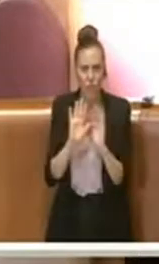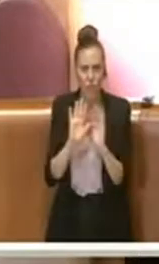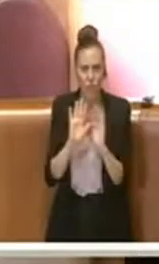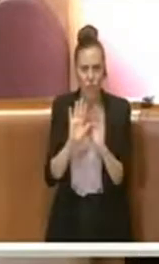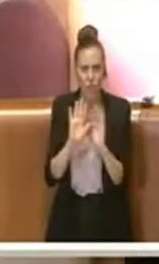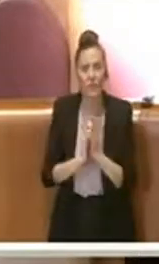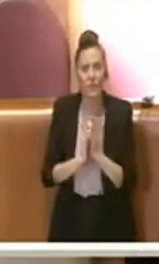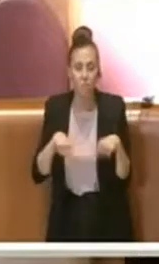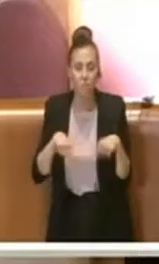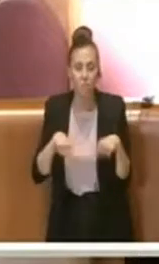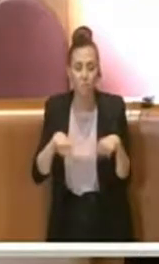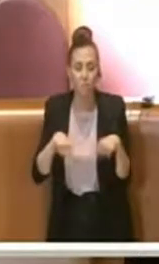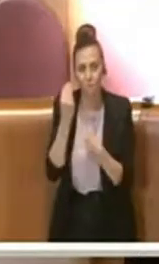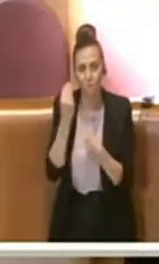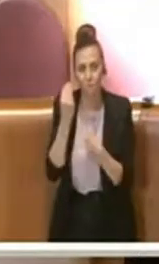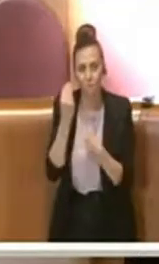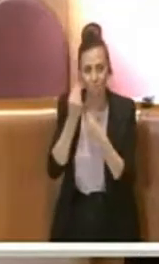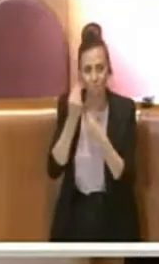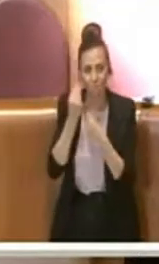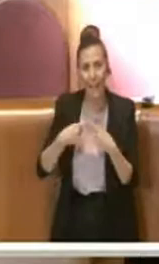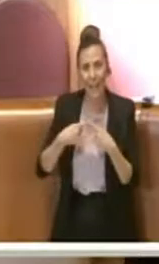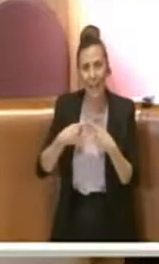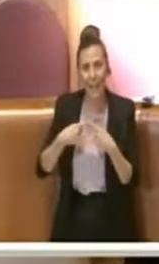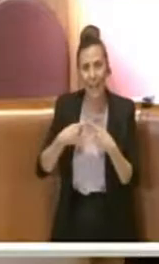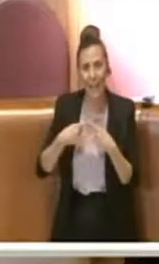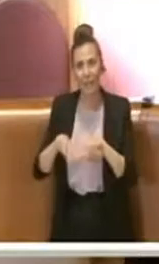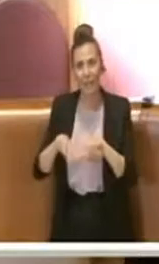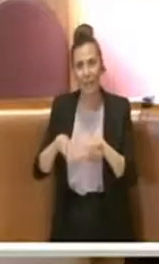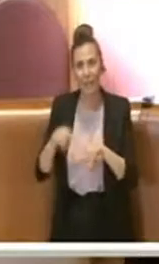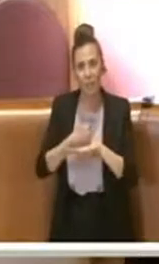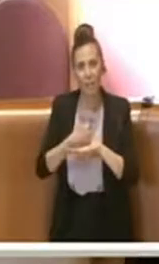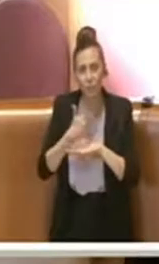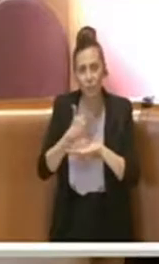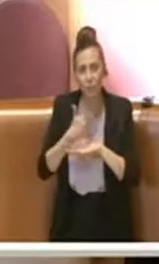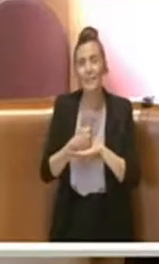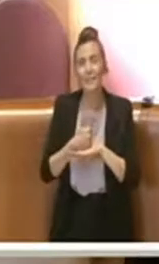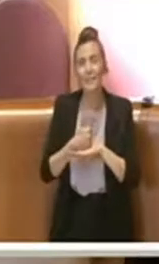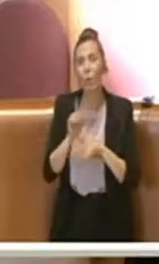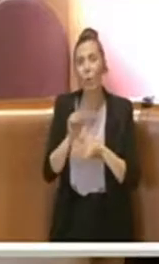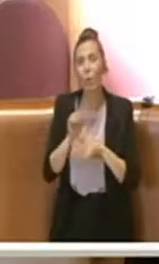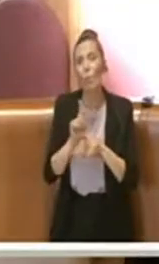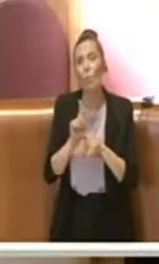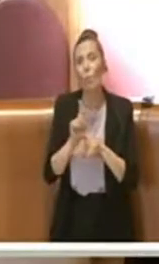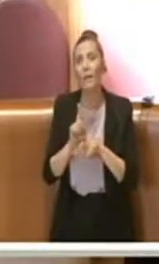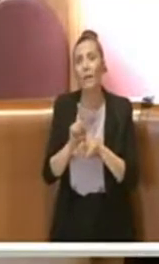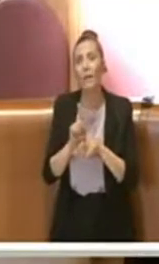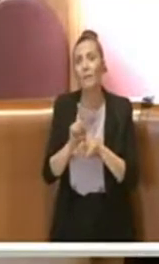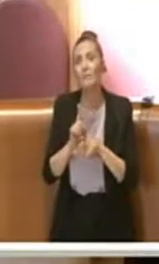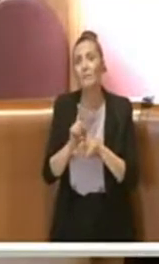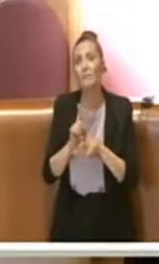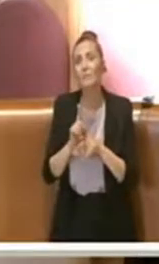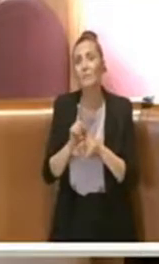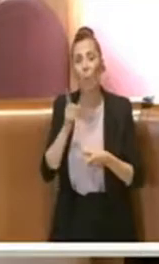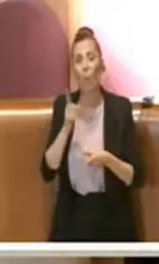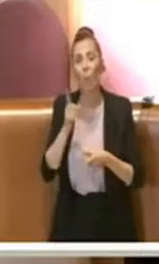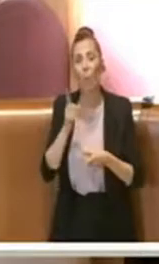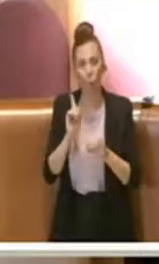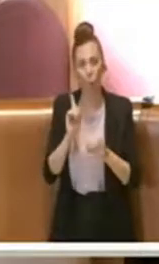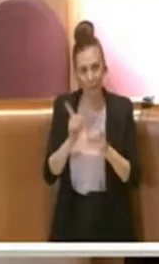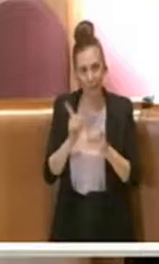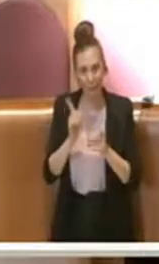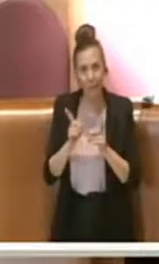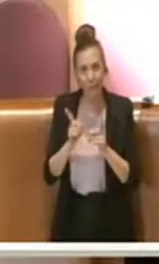Noi pensiamo che l'Assemblea Capitolina sia l'organo politico demandato a definire le